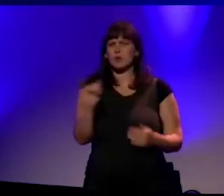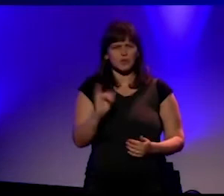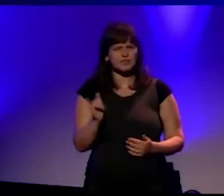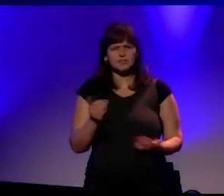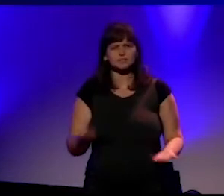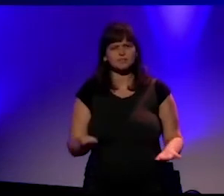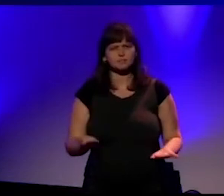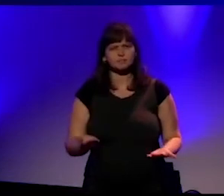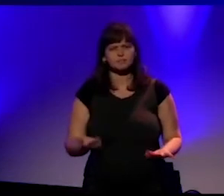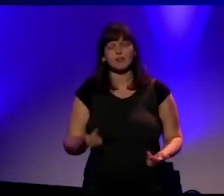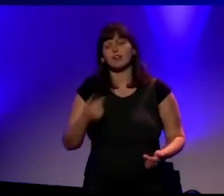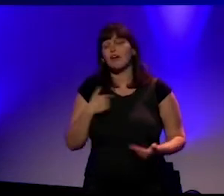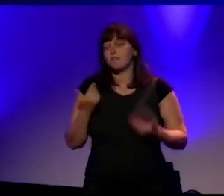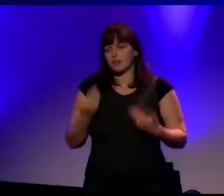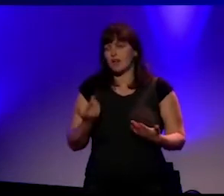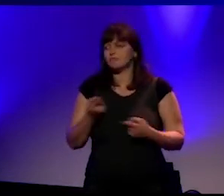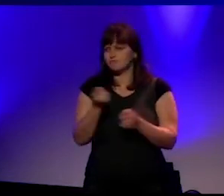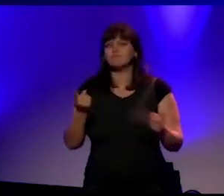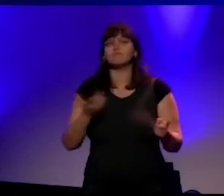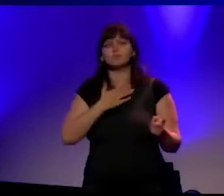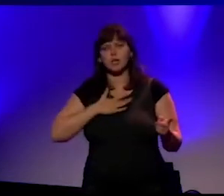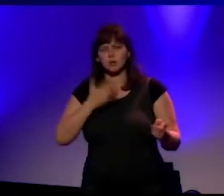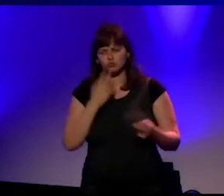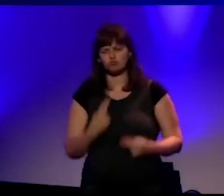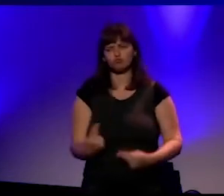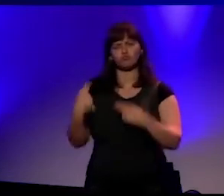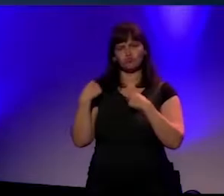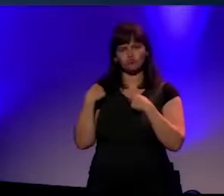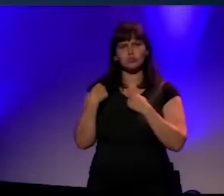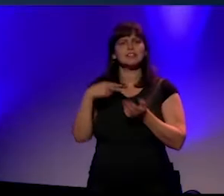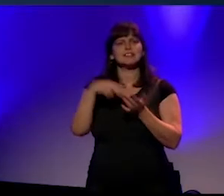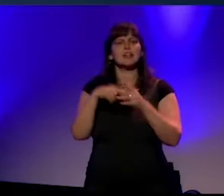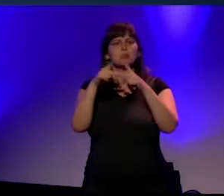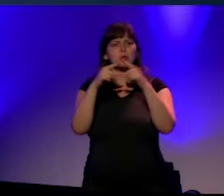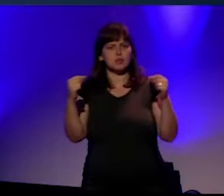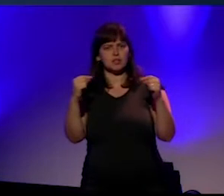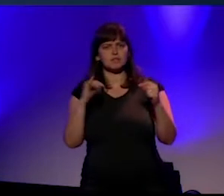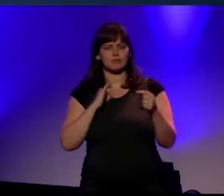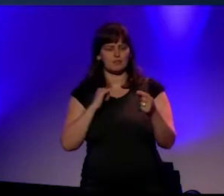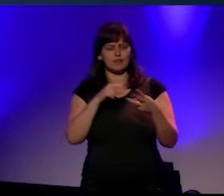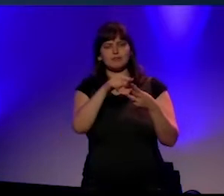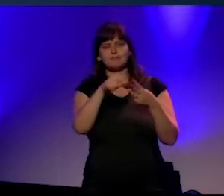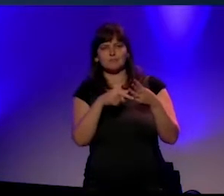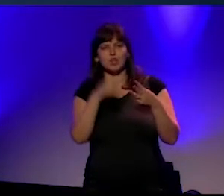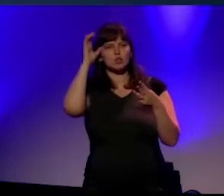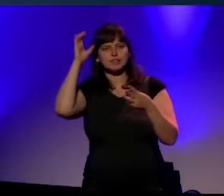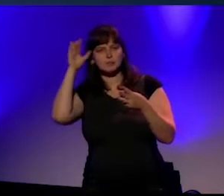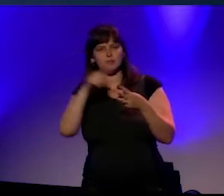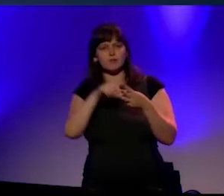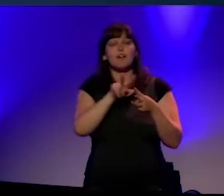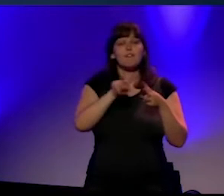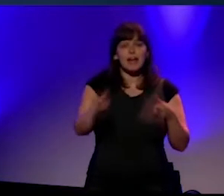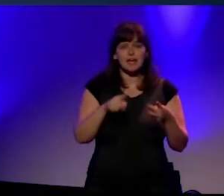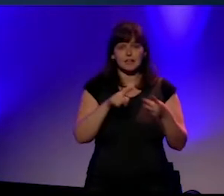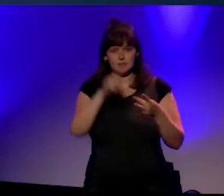vandaag graag met u op voor een standpunt rond drie concepten, veiligheid, respect